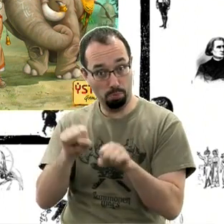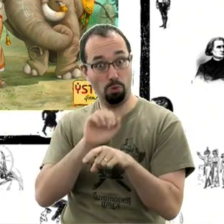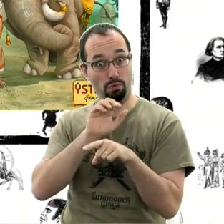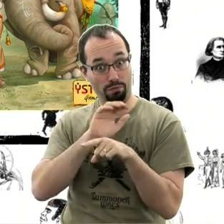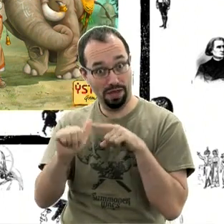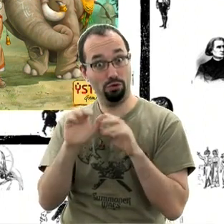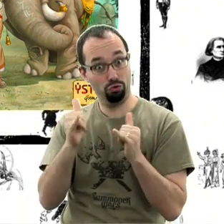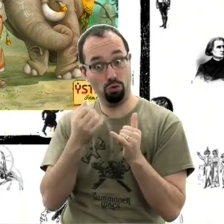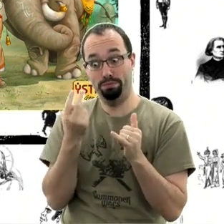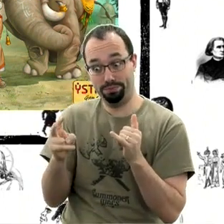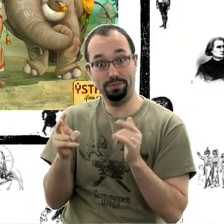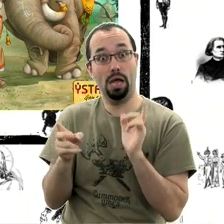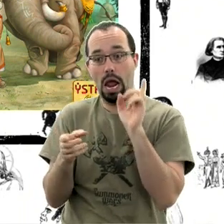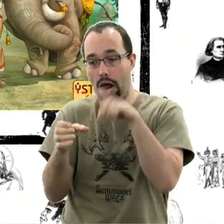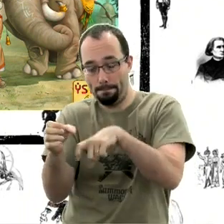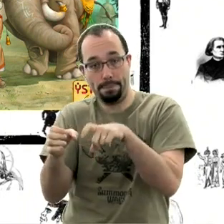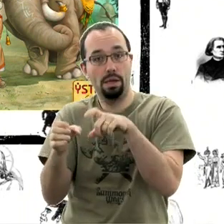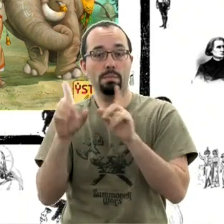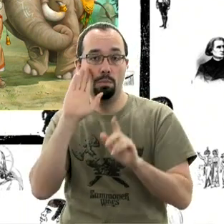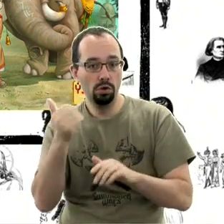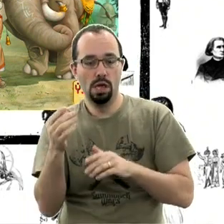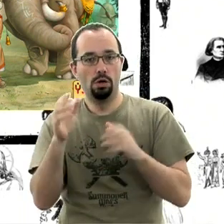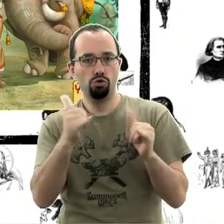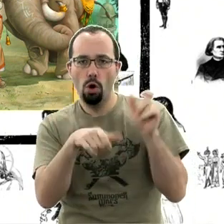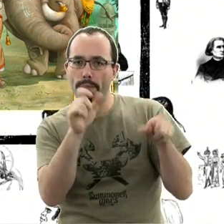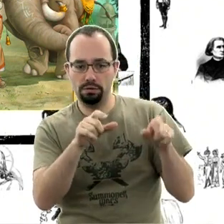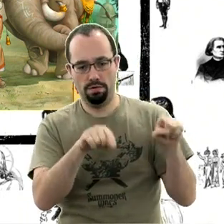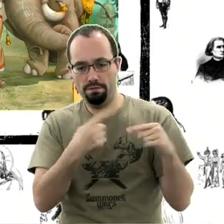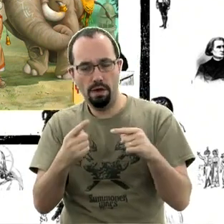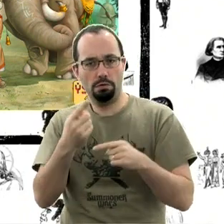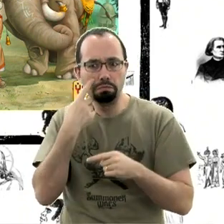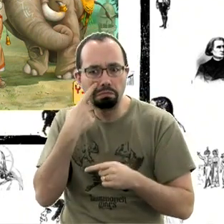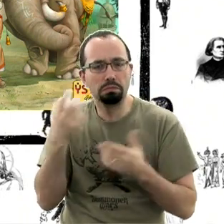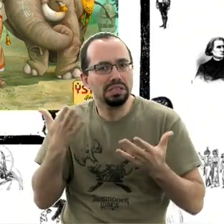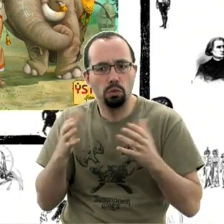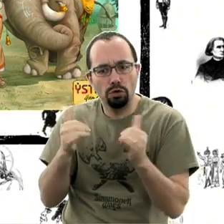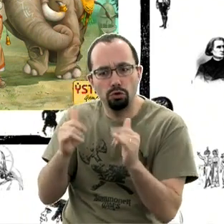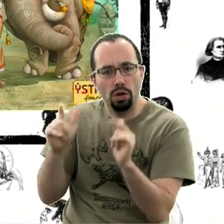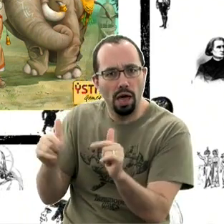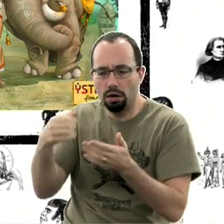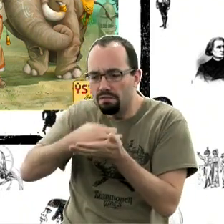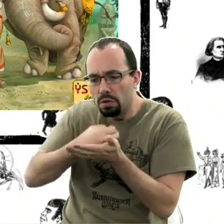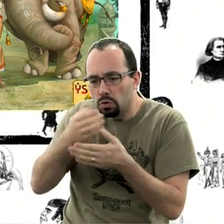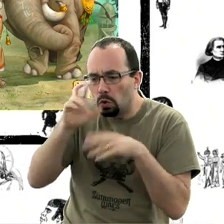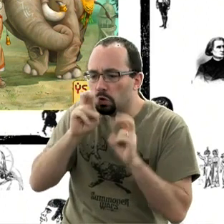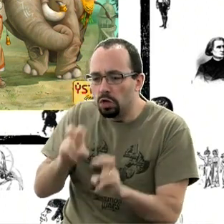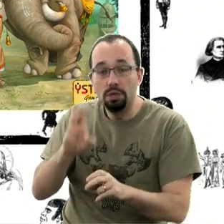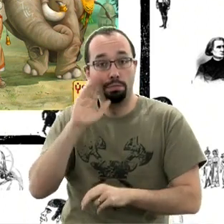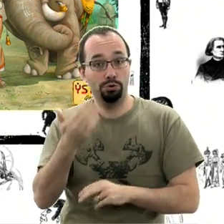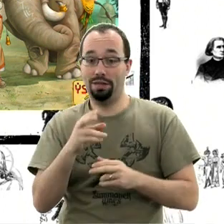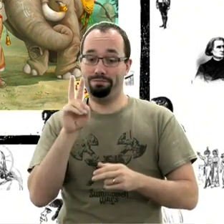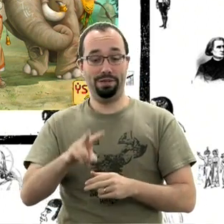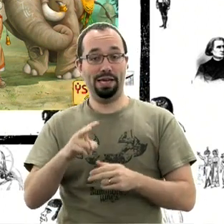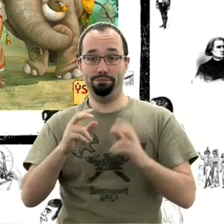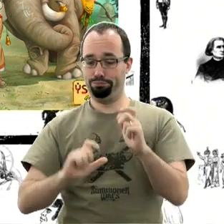fiches, vers les avis, vers les vidéos que nous avons faites. Donc c'est consulté, les gens se renseignent et ça monte, ça monte, ça monte. Comme quoi un jeu n'a jamais